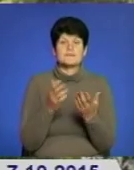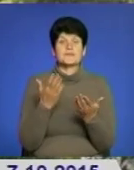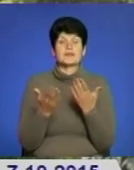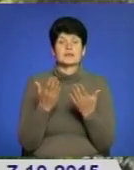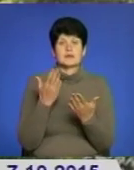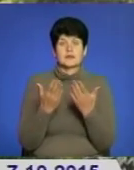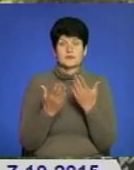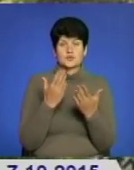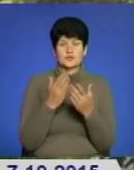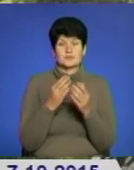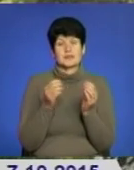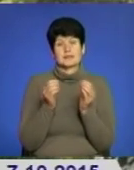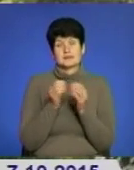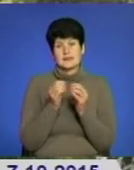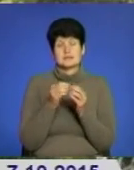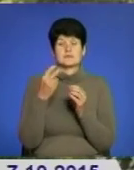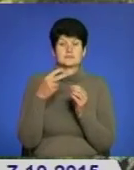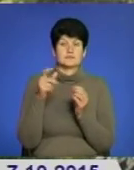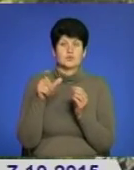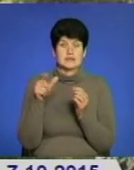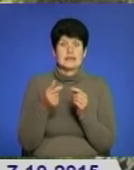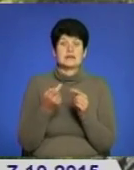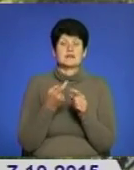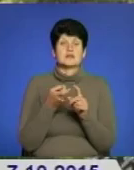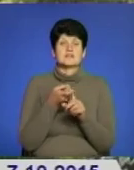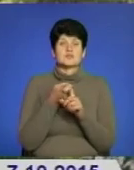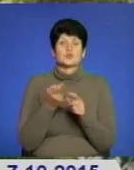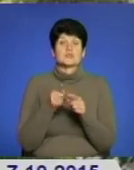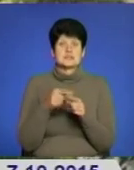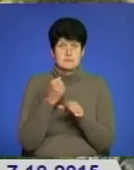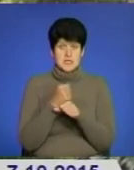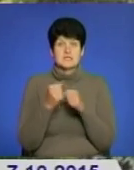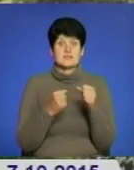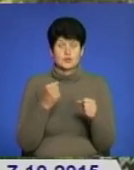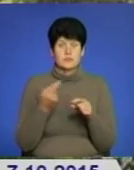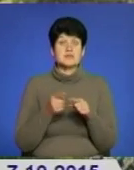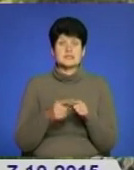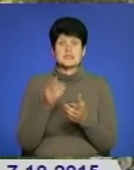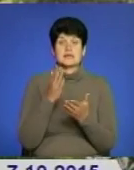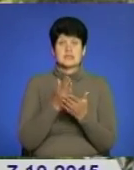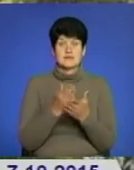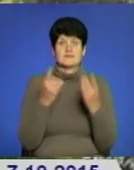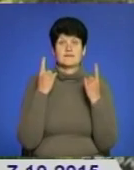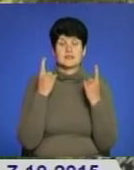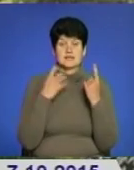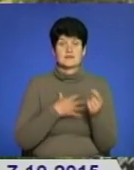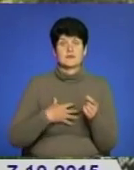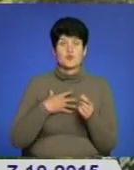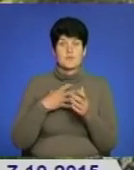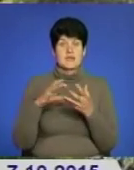хоча б якийсь десяток других людей за допомогою цього методу працевлаштовується, то це, насправді, є досить великий і вагомий результат.